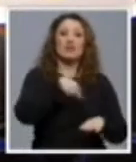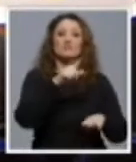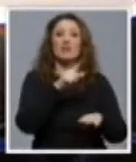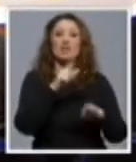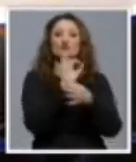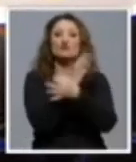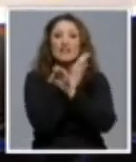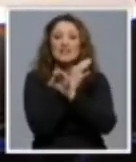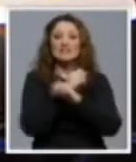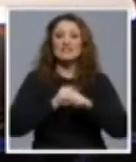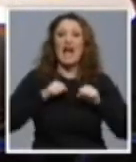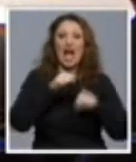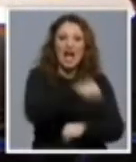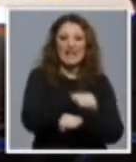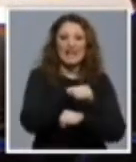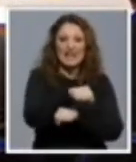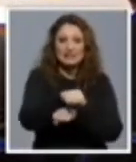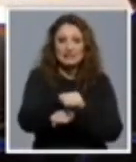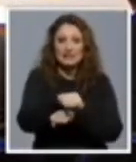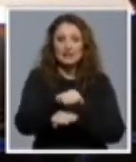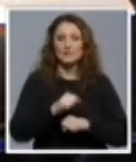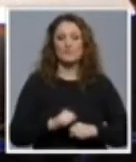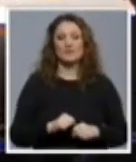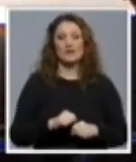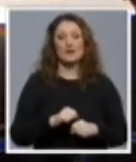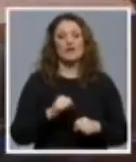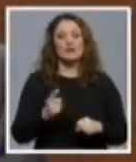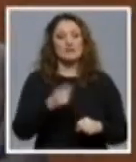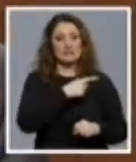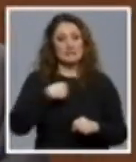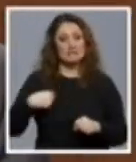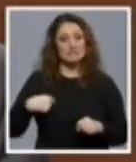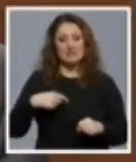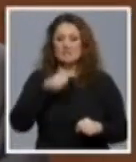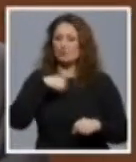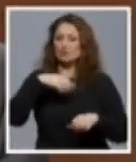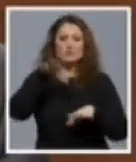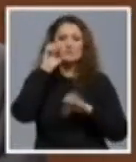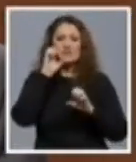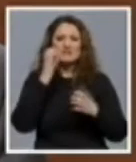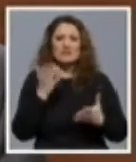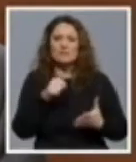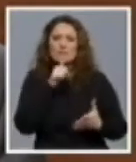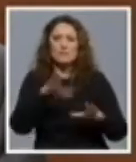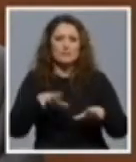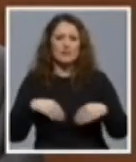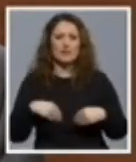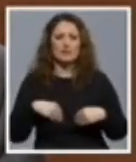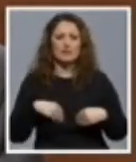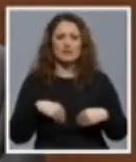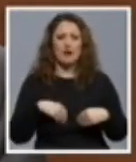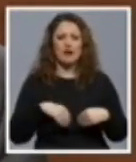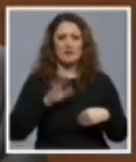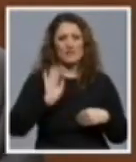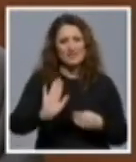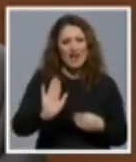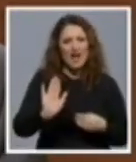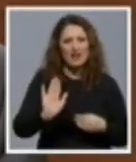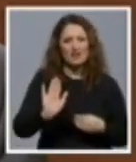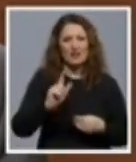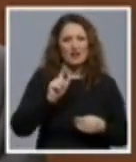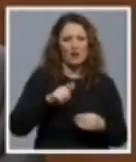nego oni bez kojih Hrvatske države ne bi bilo. U svega za nas pravaša je neshvatljivo. Kako se takvi, nakon svega,